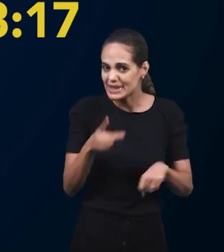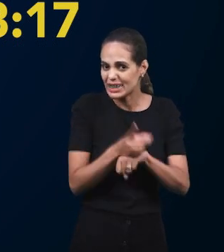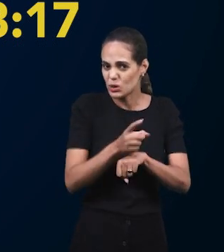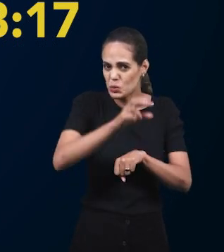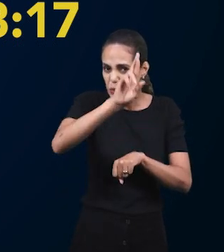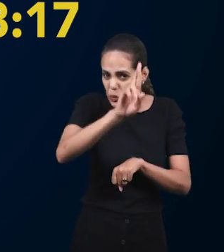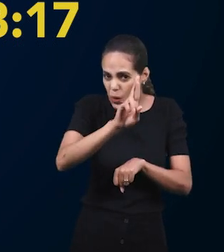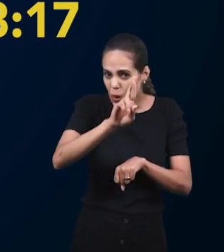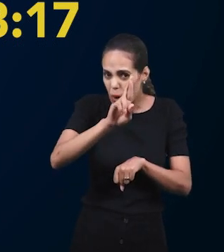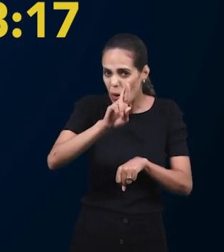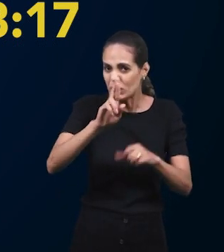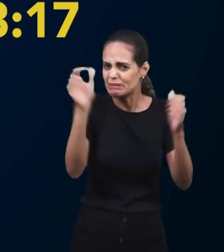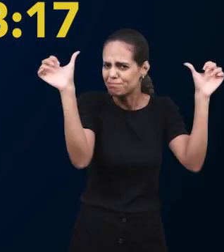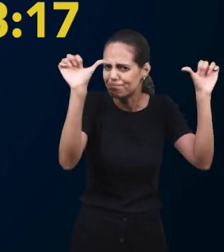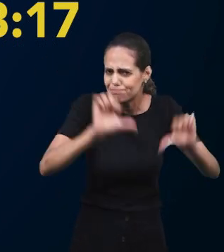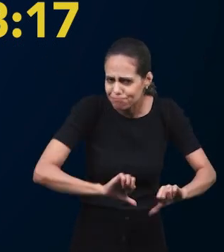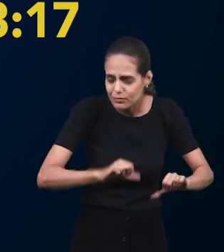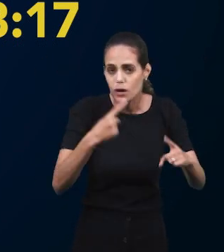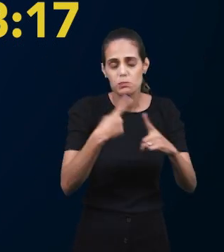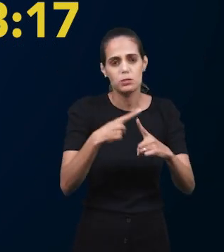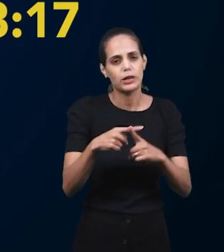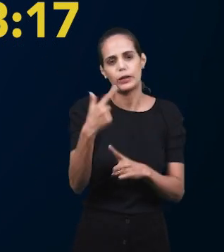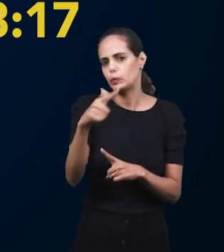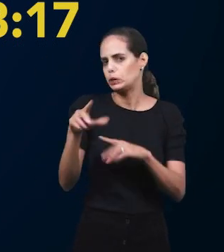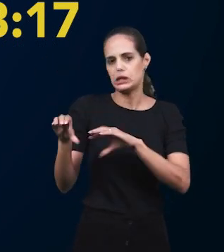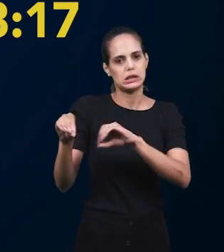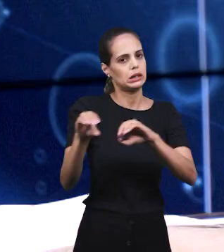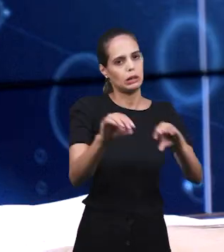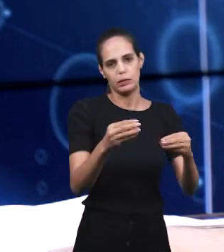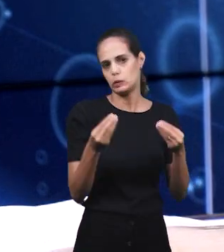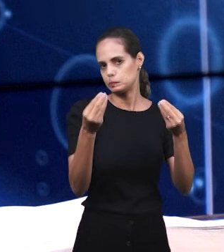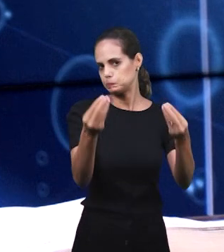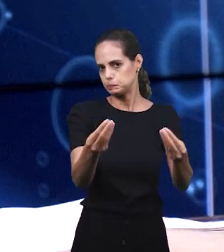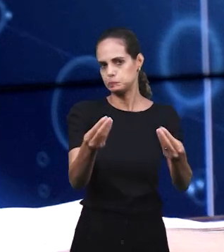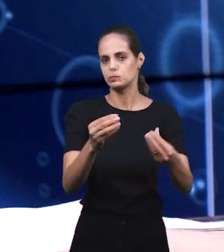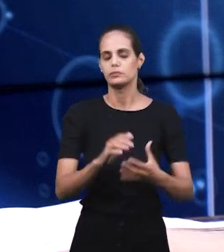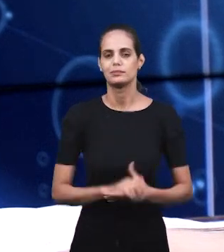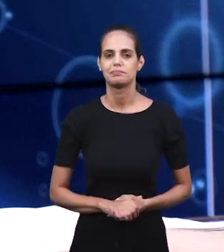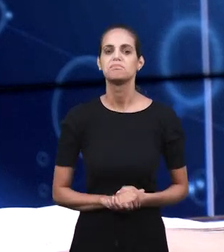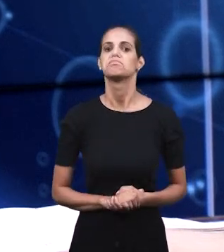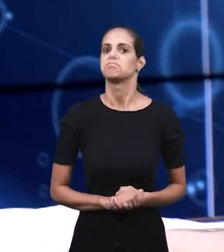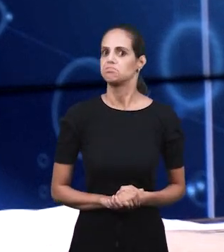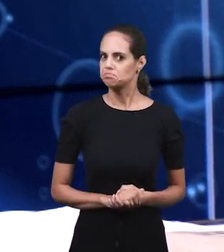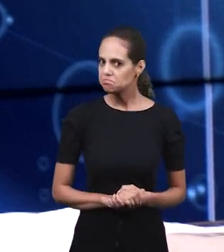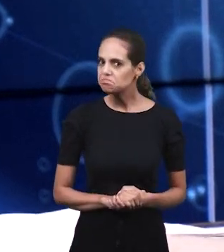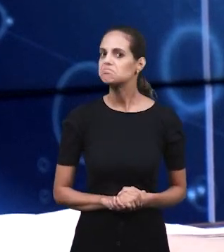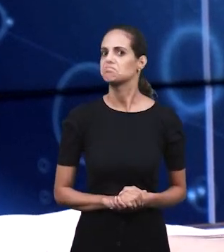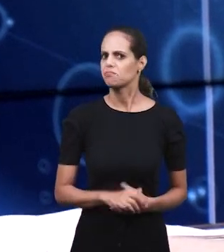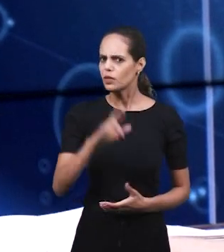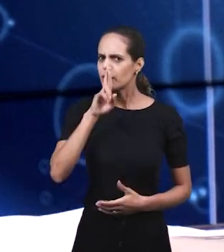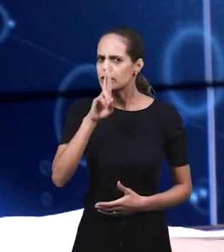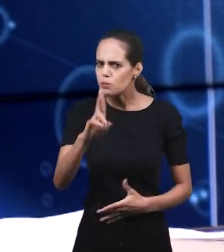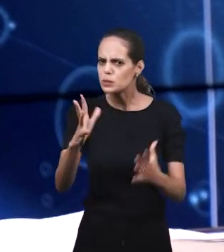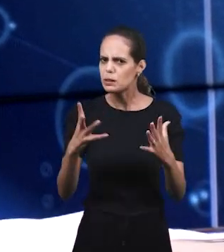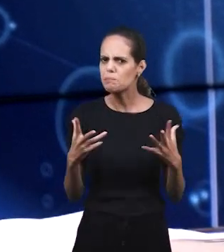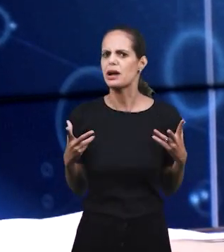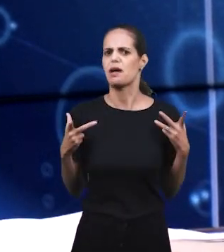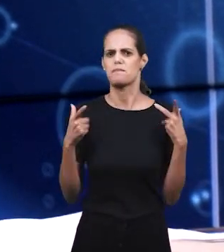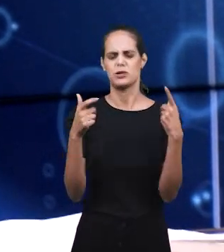слеп. И учитель, он не имеет уже чем поделиться.